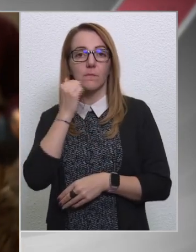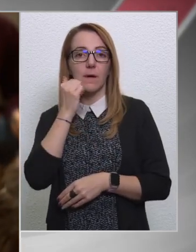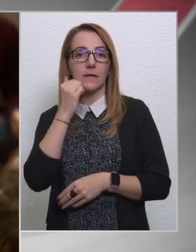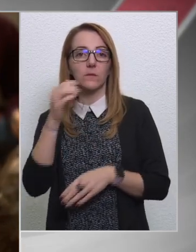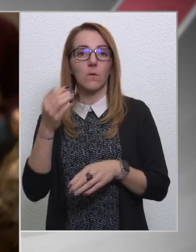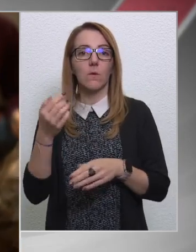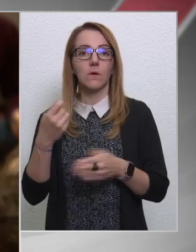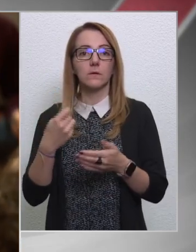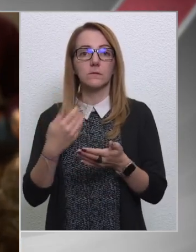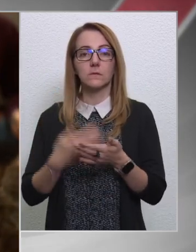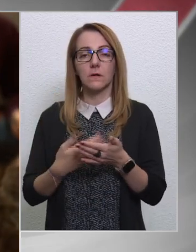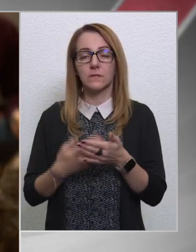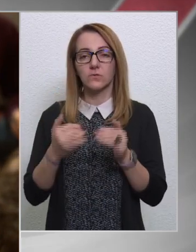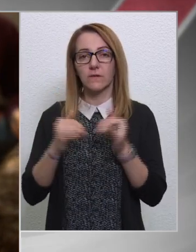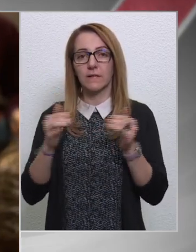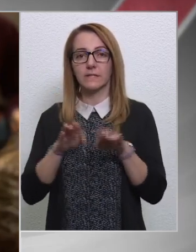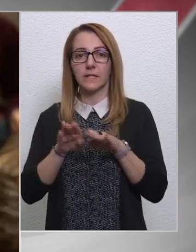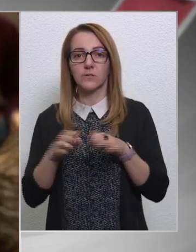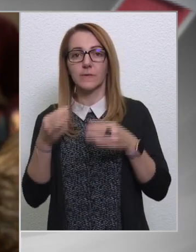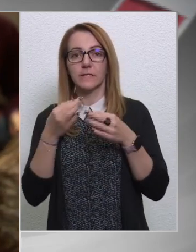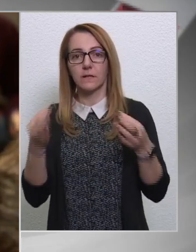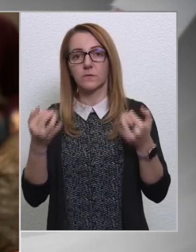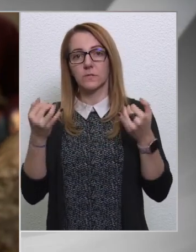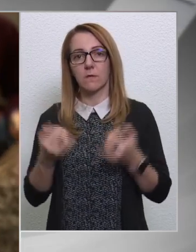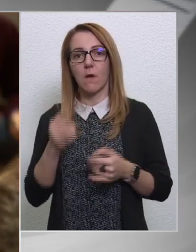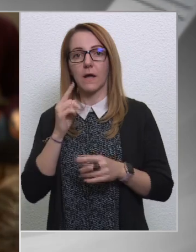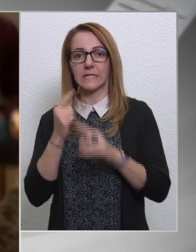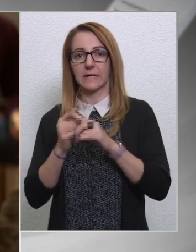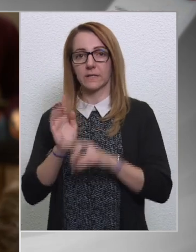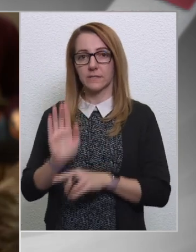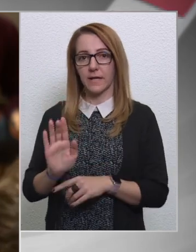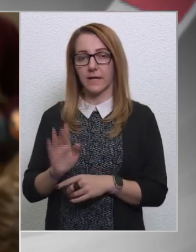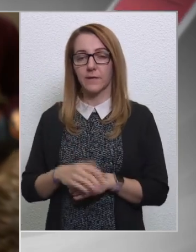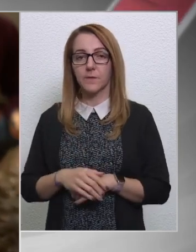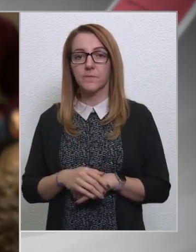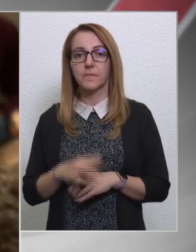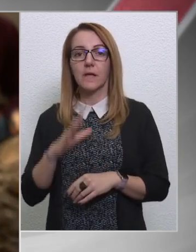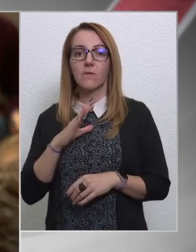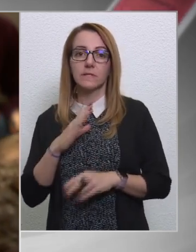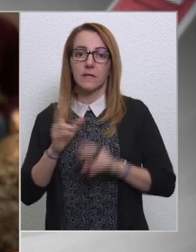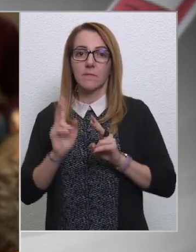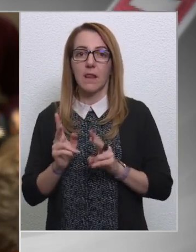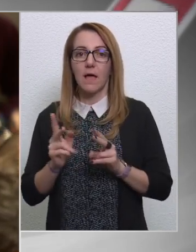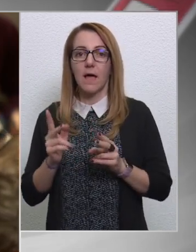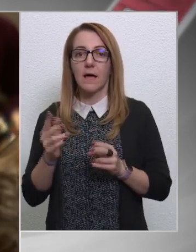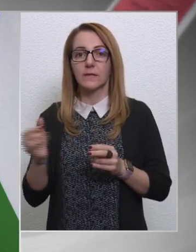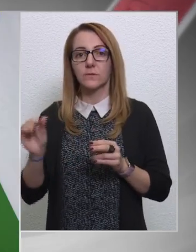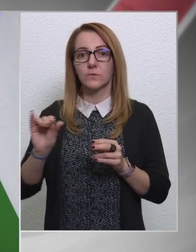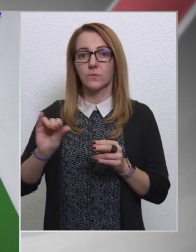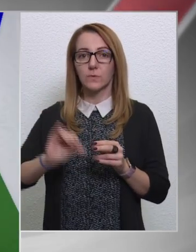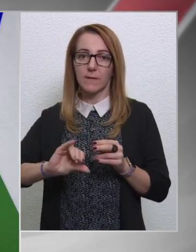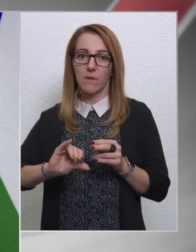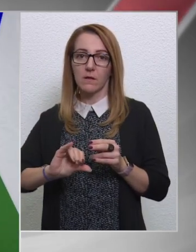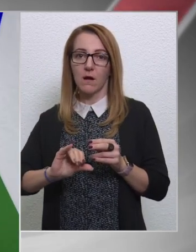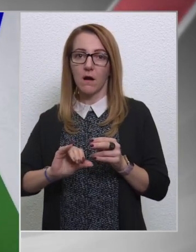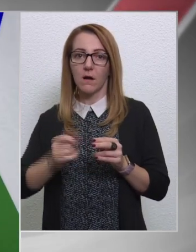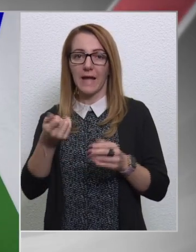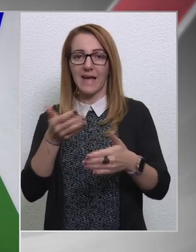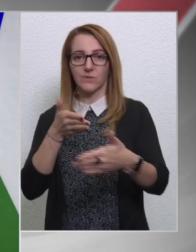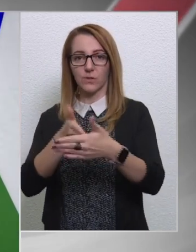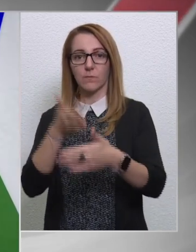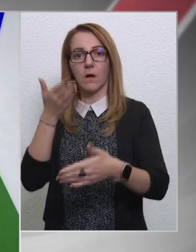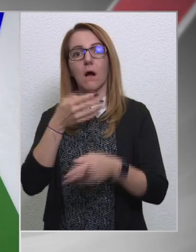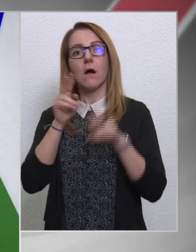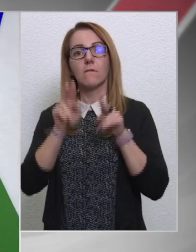gazdaságfejlesztési miniszter, illatkoztam azt az indexnek, hogy veszélyben lehet az üzemanyag ársapka, hogyha valóban